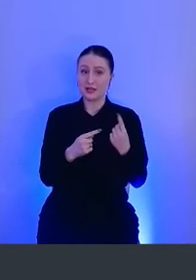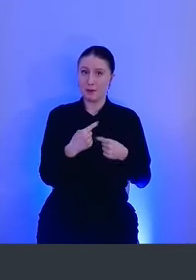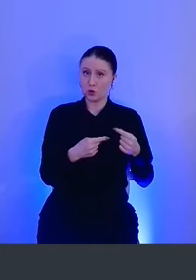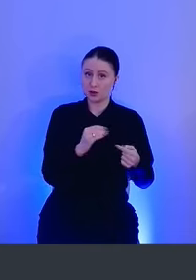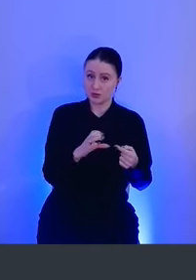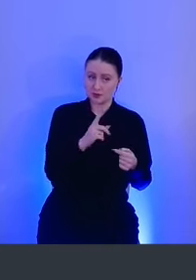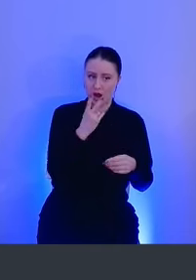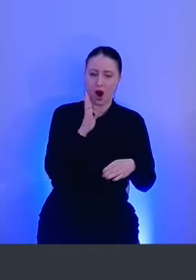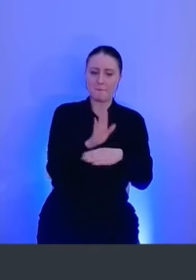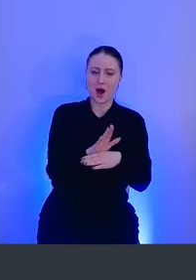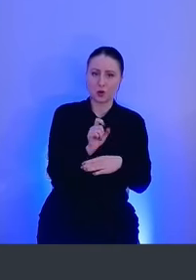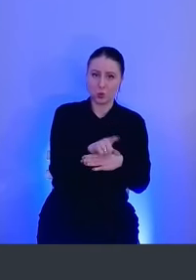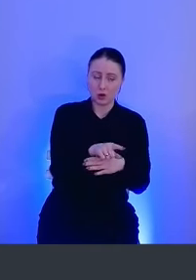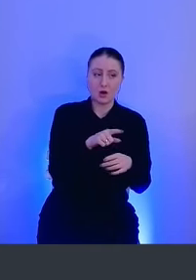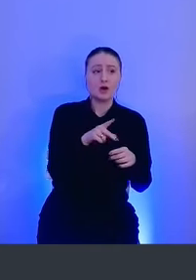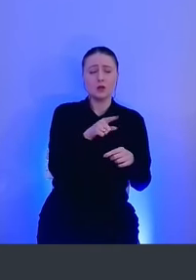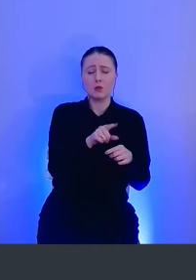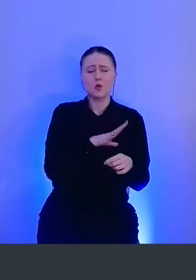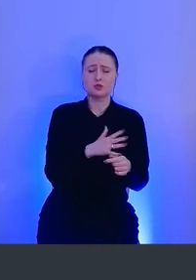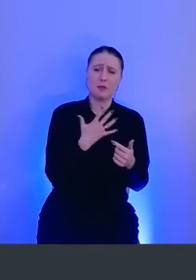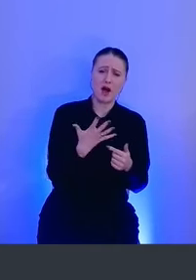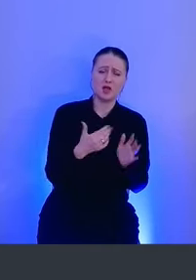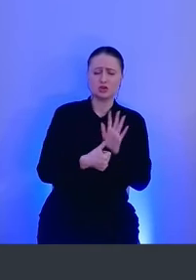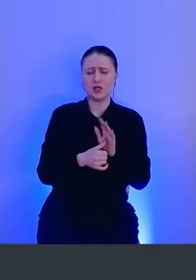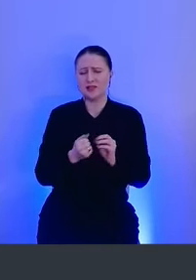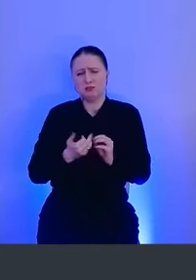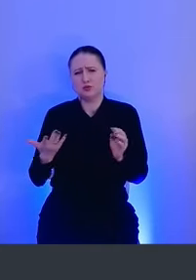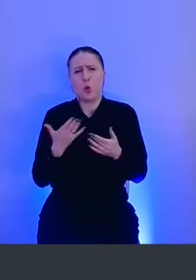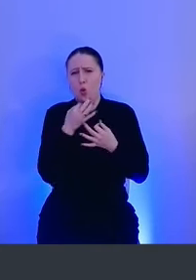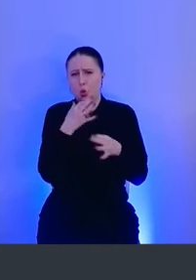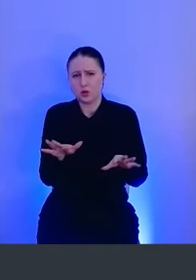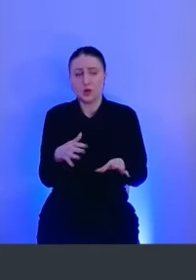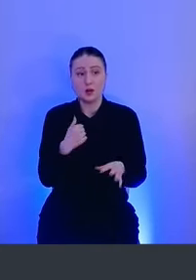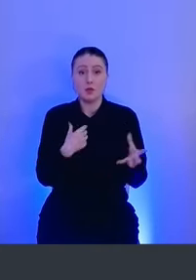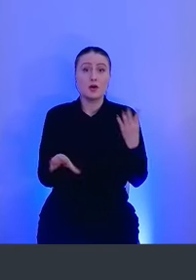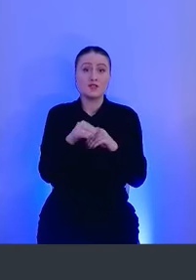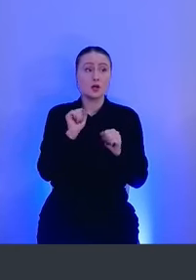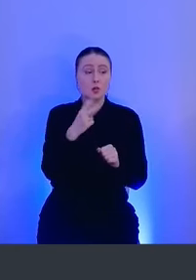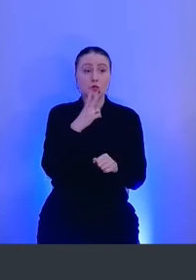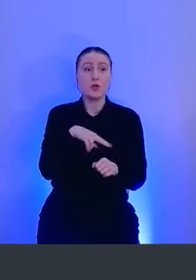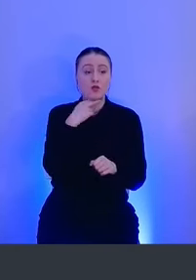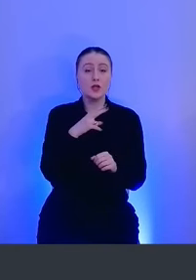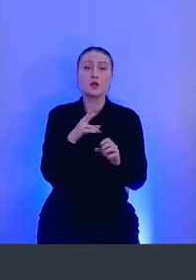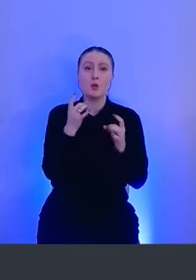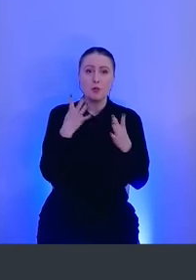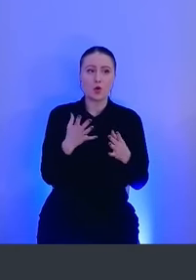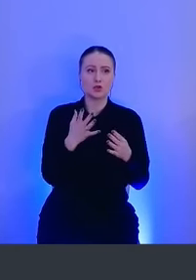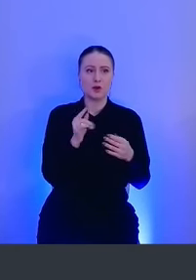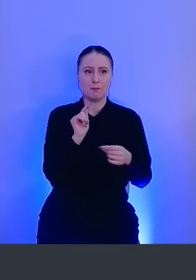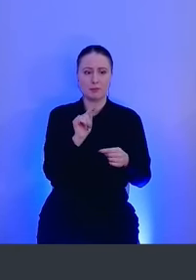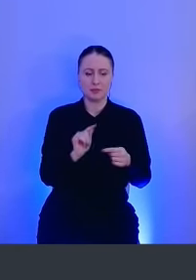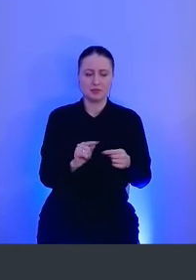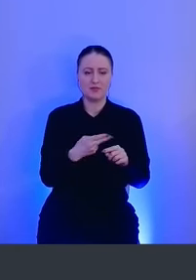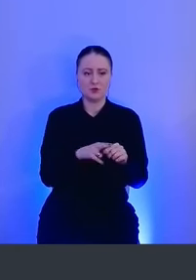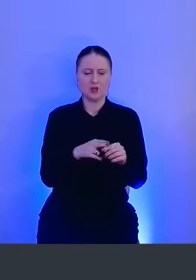команду после пайплайна, но их может быть и пять, и шесть, и сколько угодно. Все мы сможем увидеть, просто пробив по вот этому